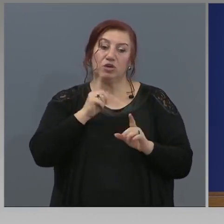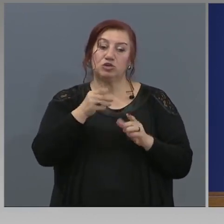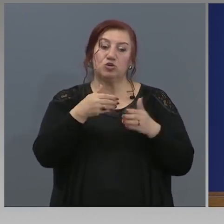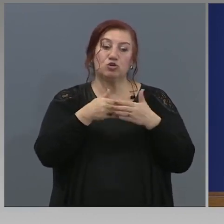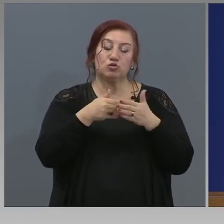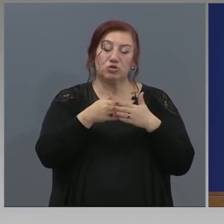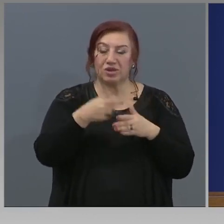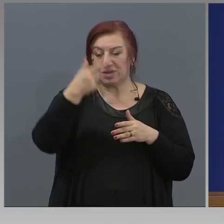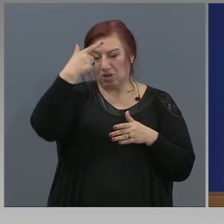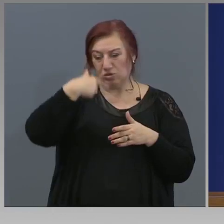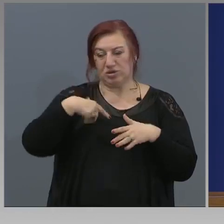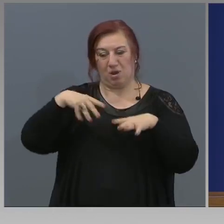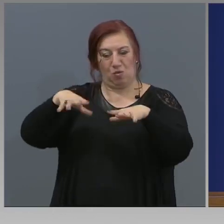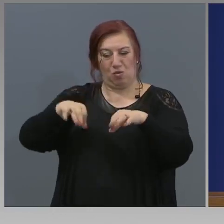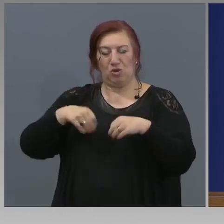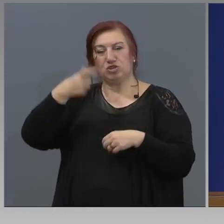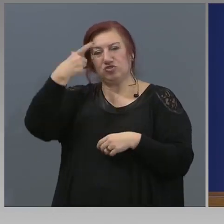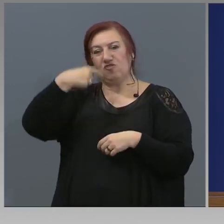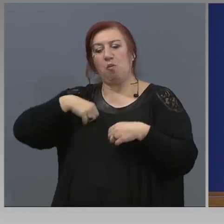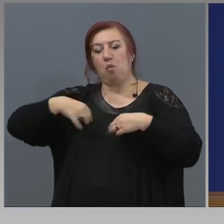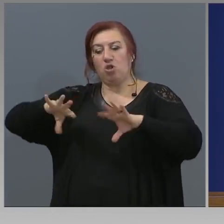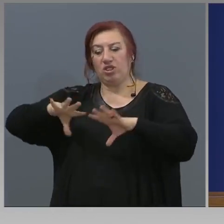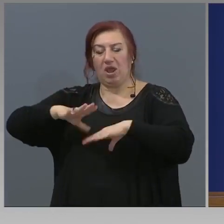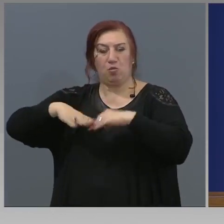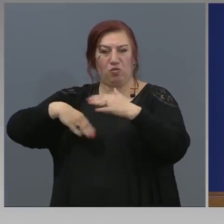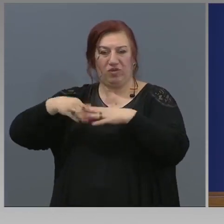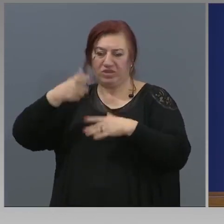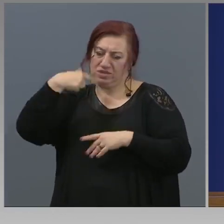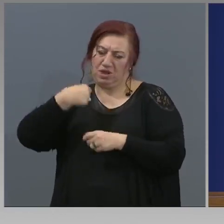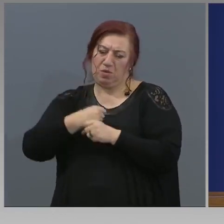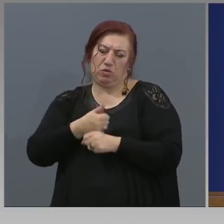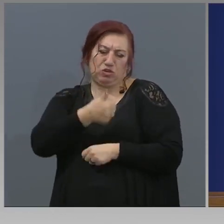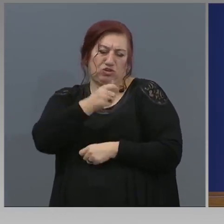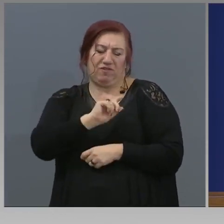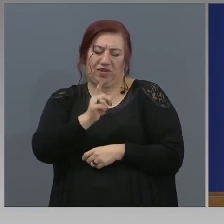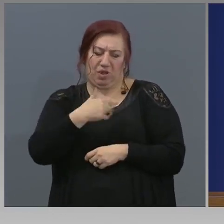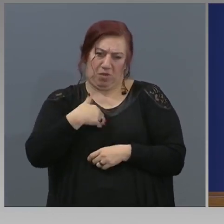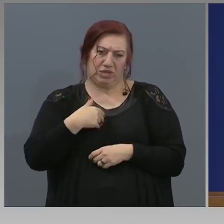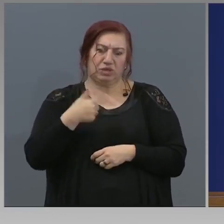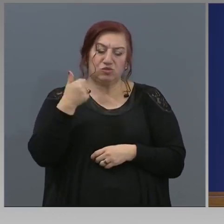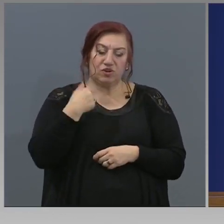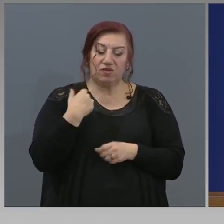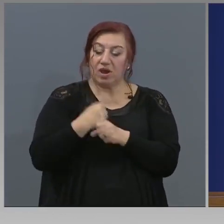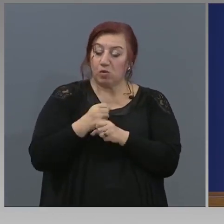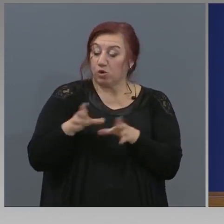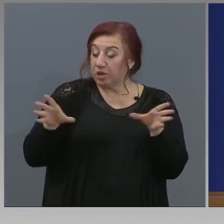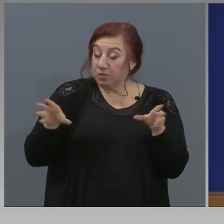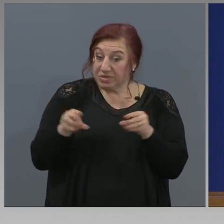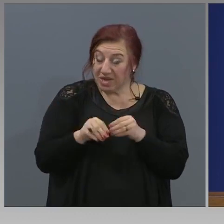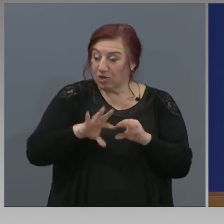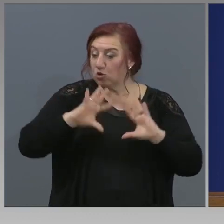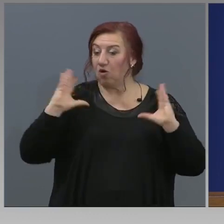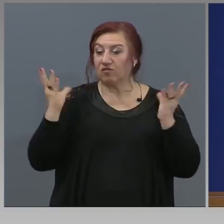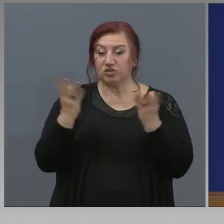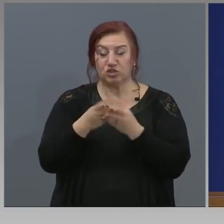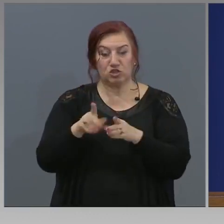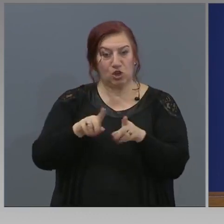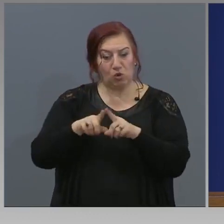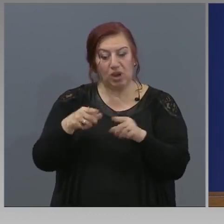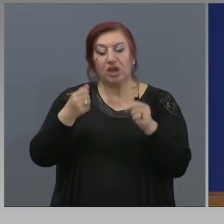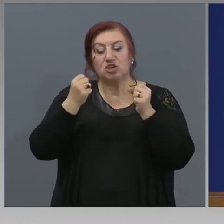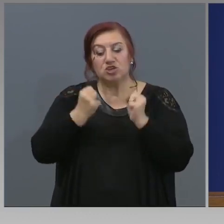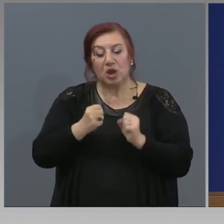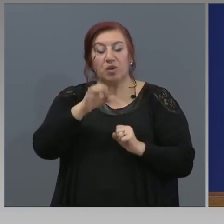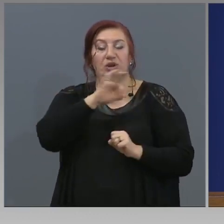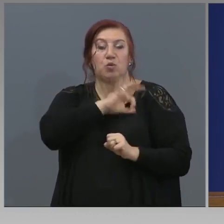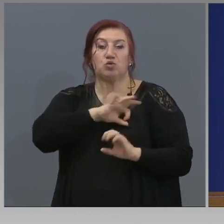се отнася до самонаетите, работим в момента заедно с всички колеги, изчакваме да получим информация от Националната агенция